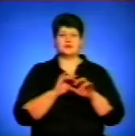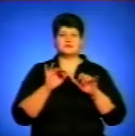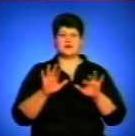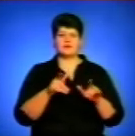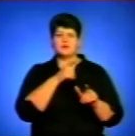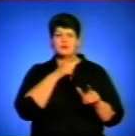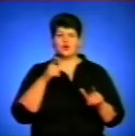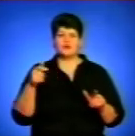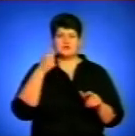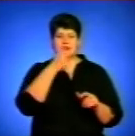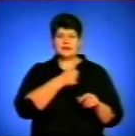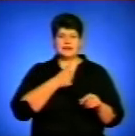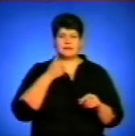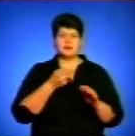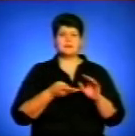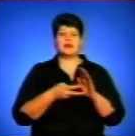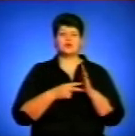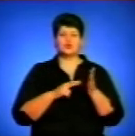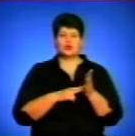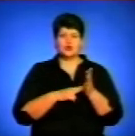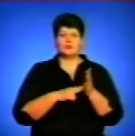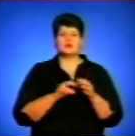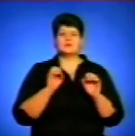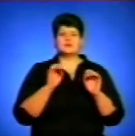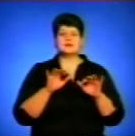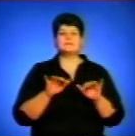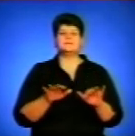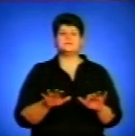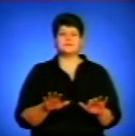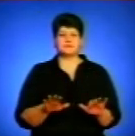Цього року ми плануємо запустити таку річ, як